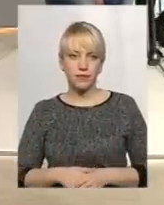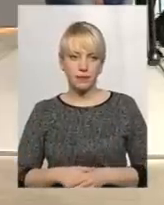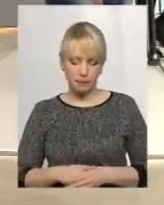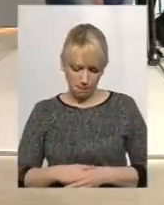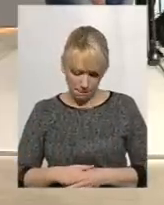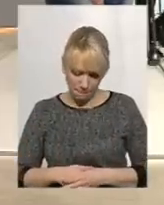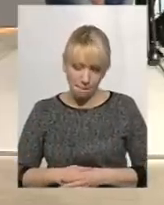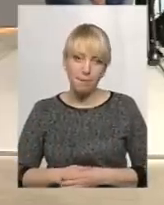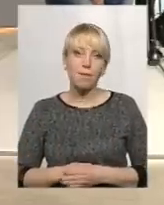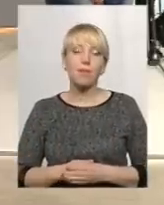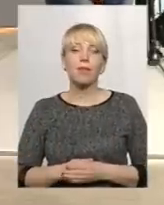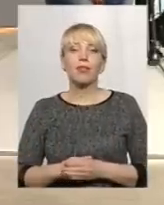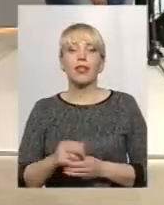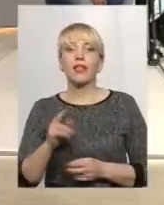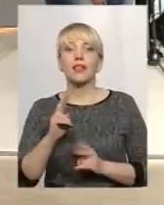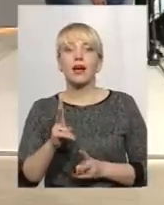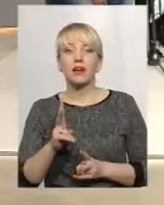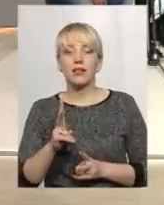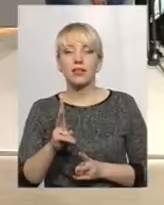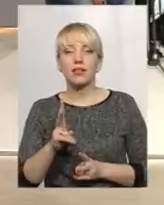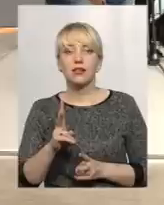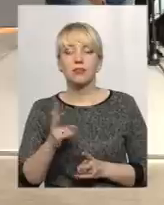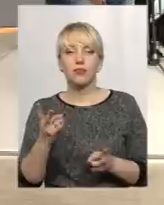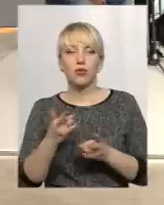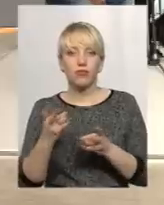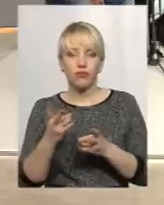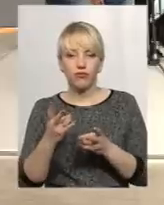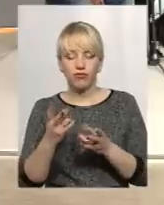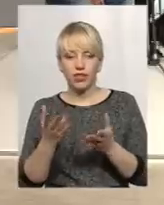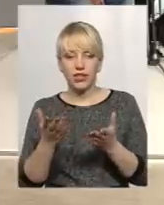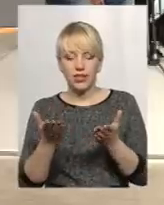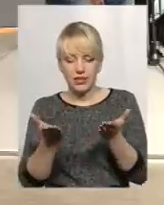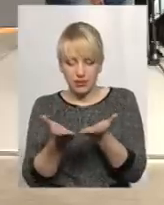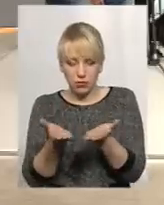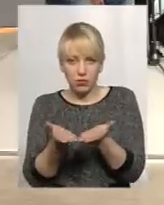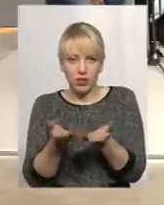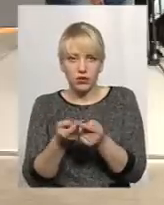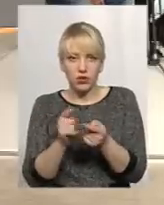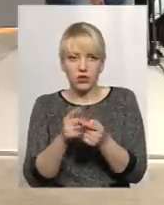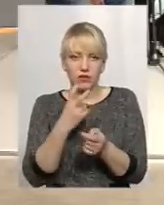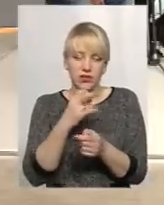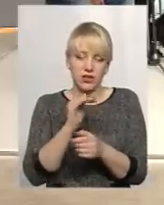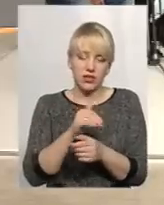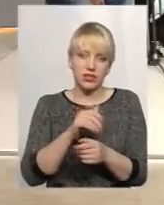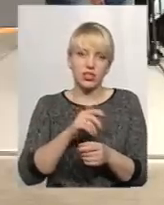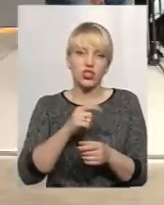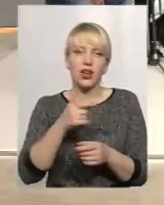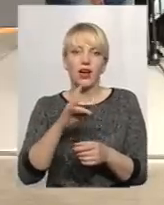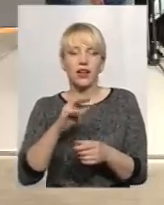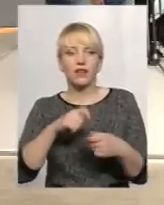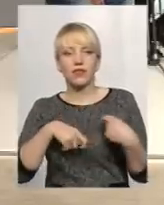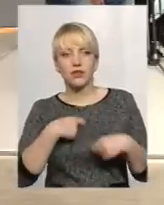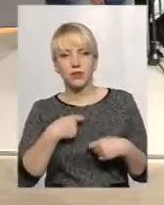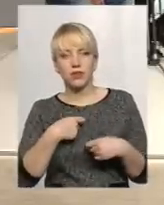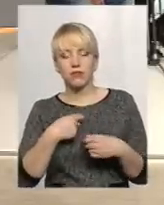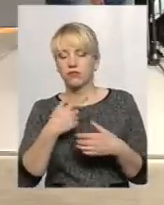гривень. А тепер як має співмірити ці 200 тисяч гривень завданих збитків і, до речі, а який